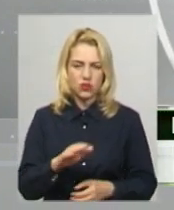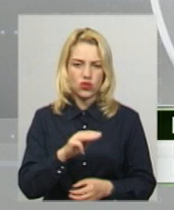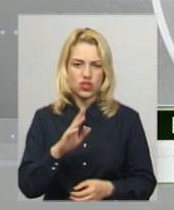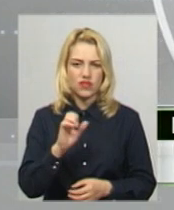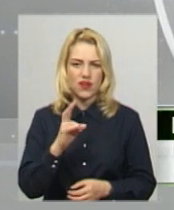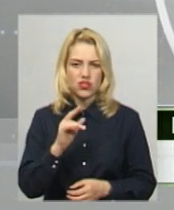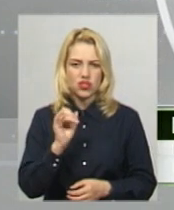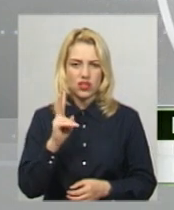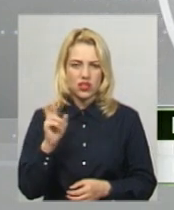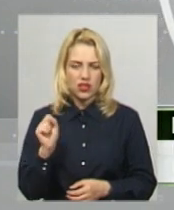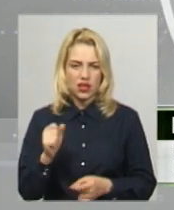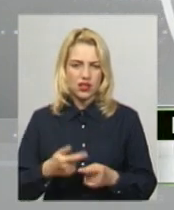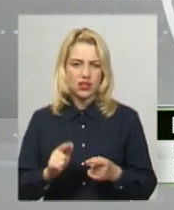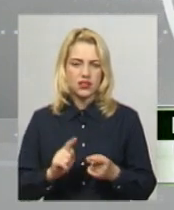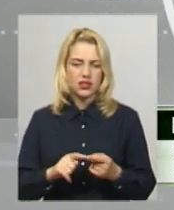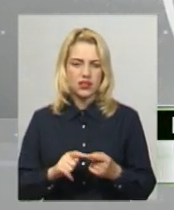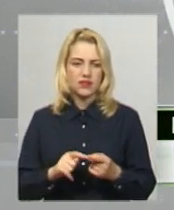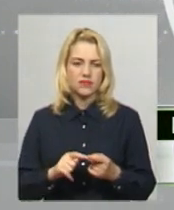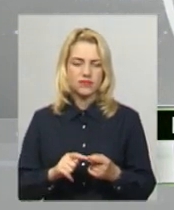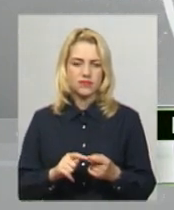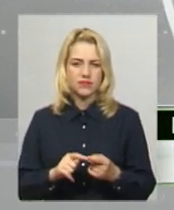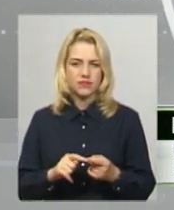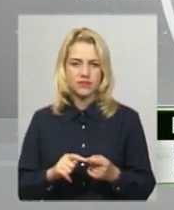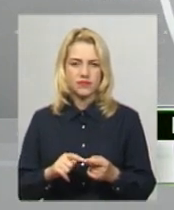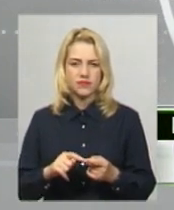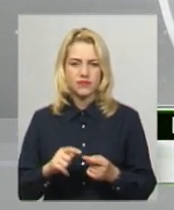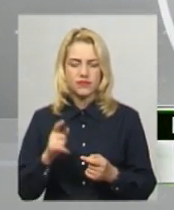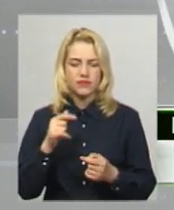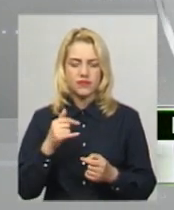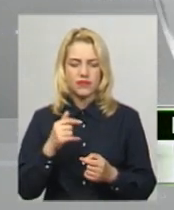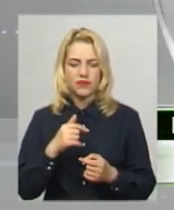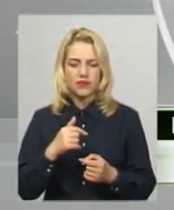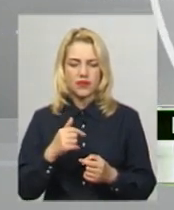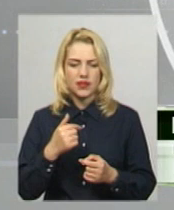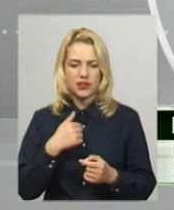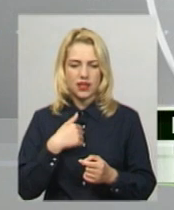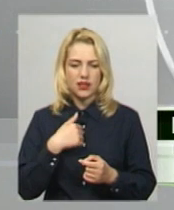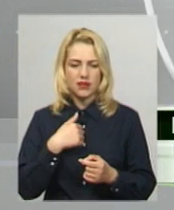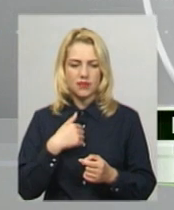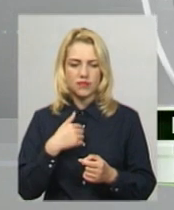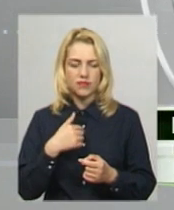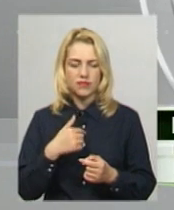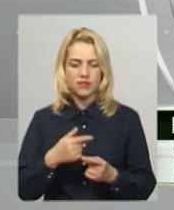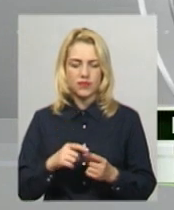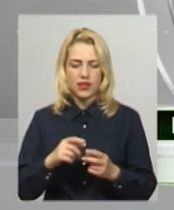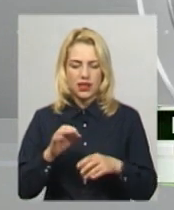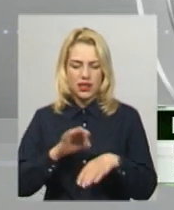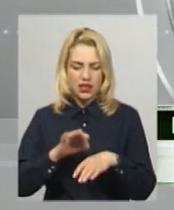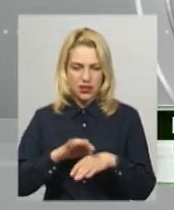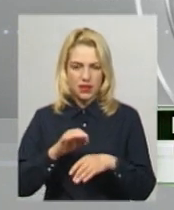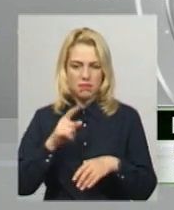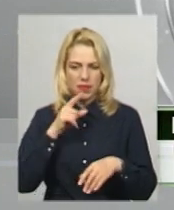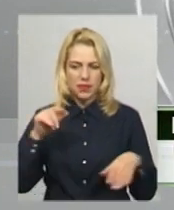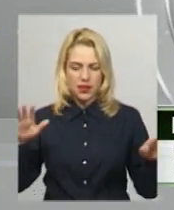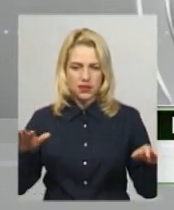була НСЛК, ще два інших підприємці, які там працюють, але діагноз в списі поставлений. Відібні зразки